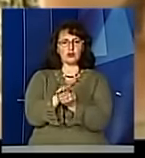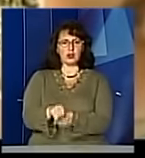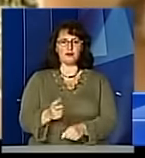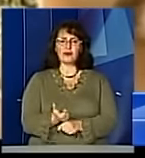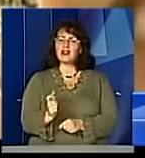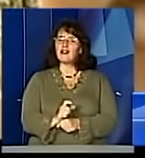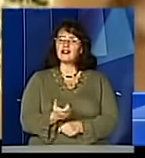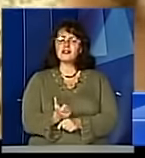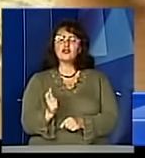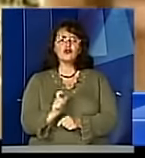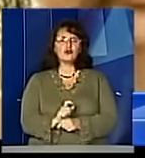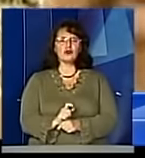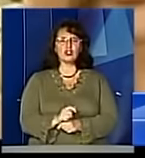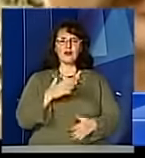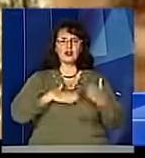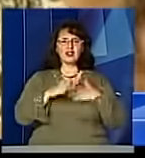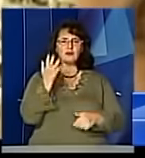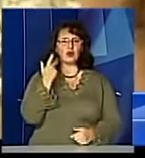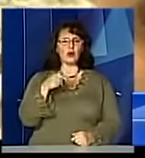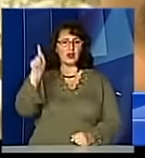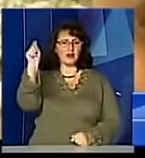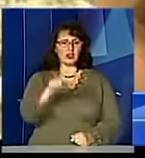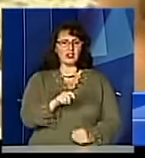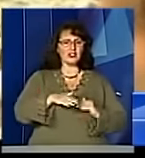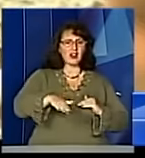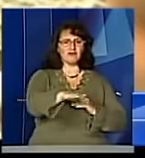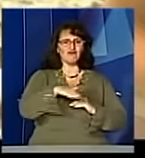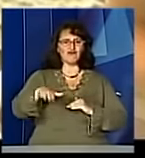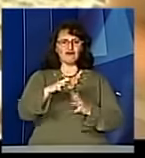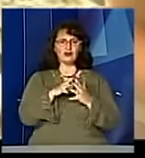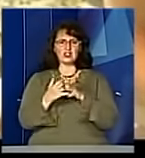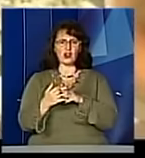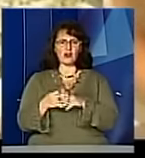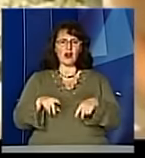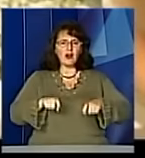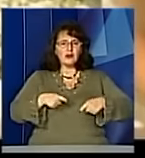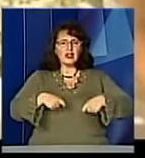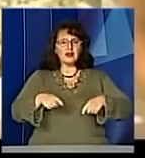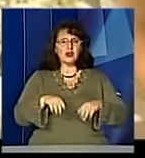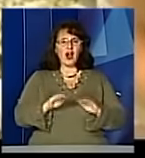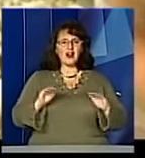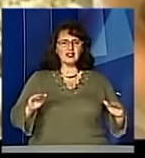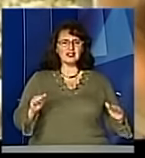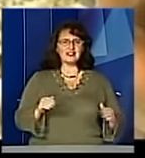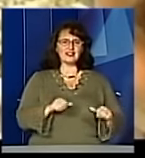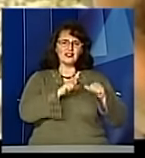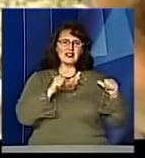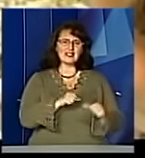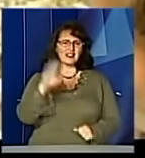проїжджаєш на селених пунктах, вибігають маленькі дітки, щиро махають руками